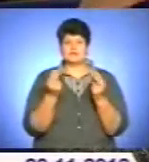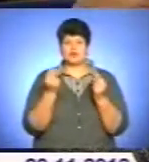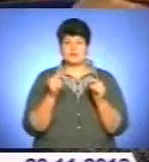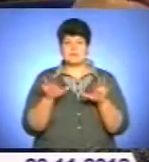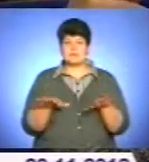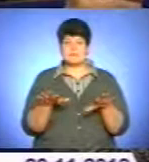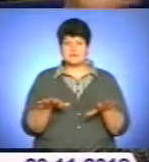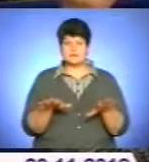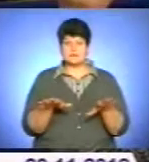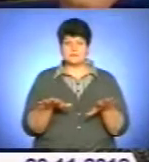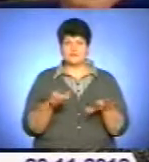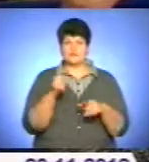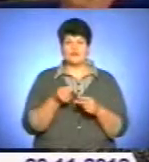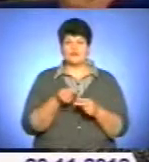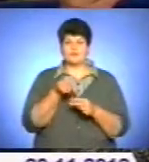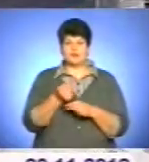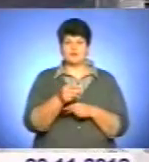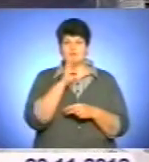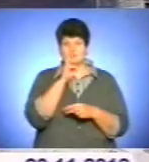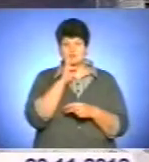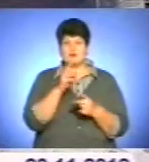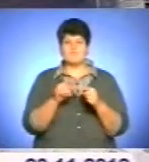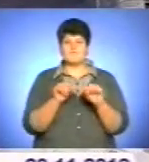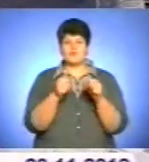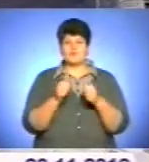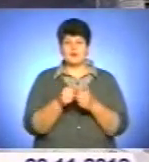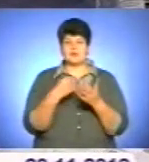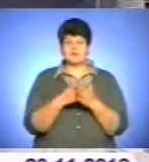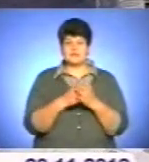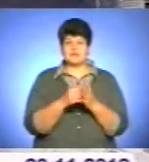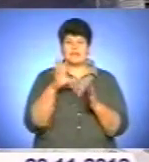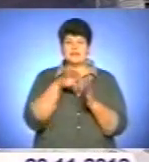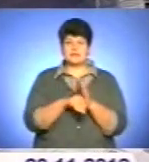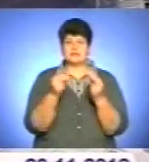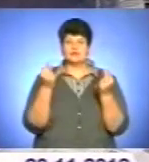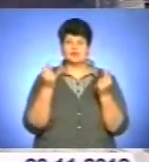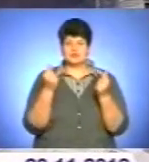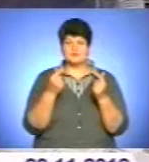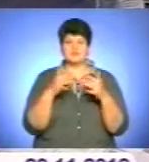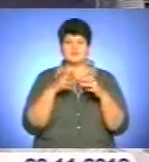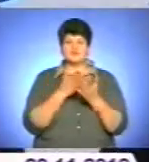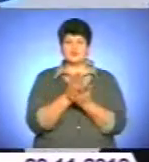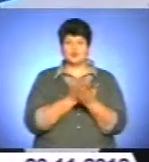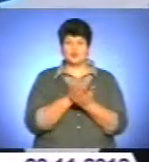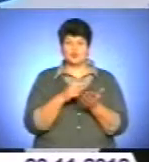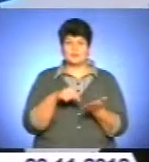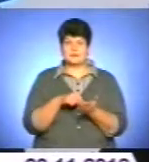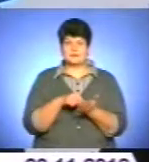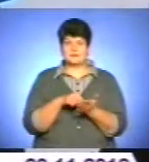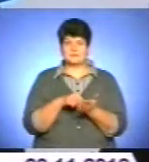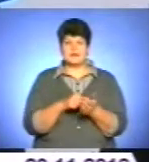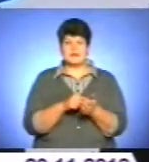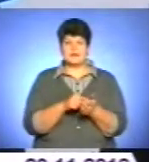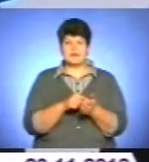місцях, а отже, виплачувати зарплати, формувати бюджет та вкладати кошти в інфраструктуру міста. Гальмування з